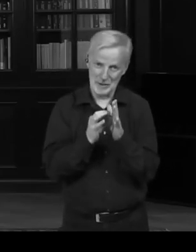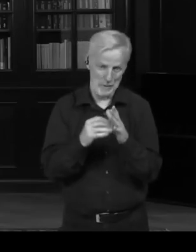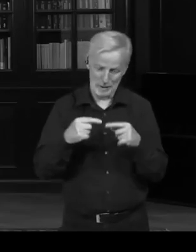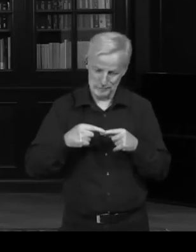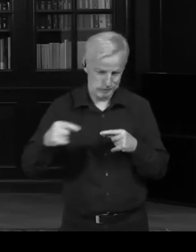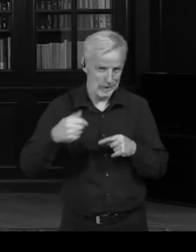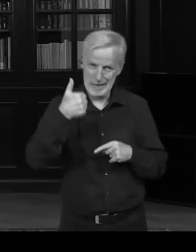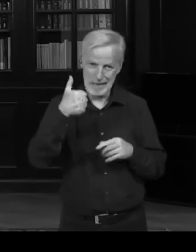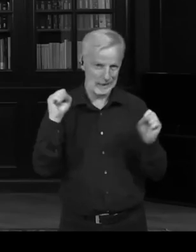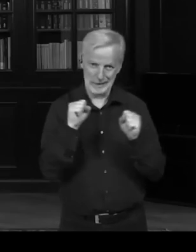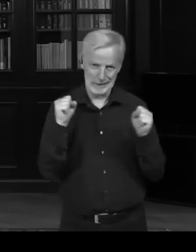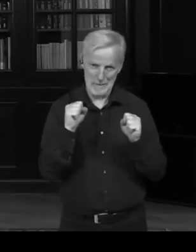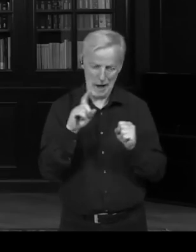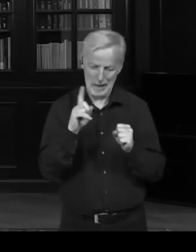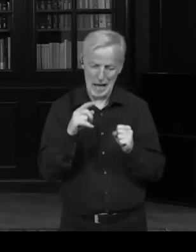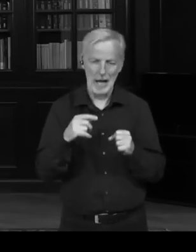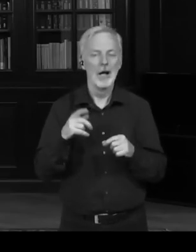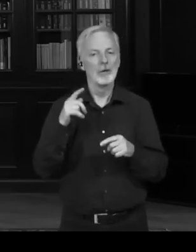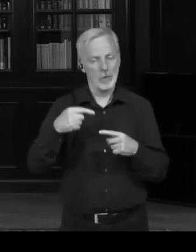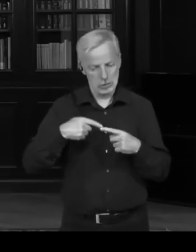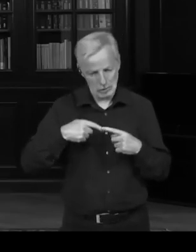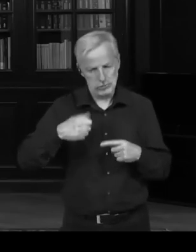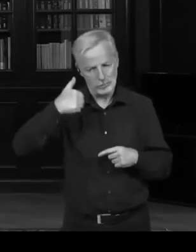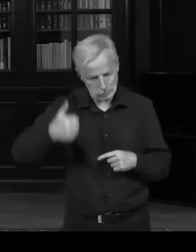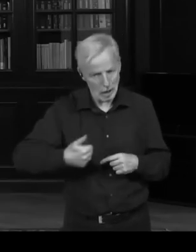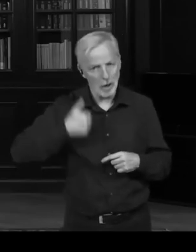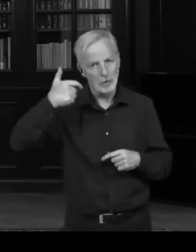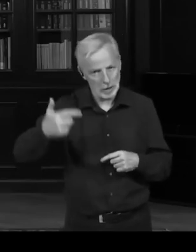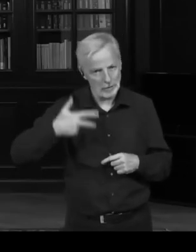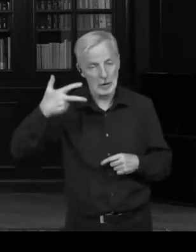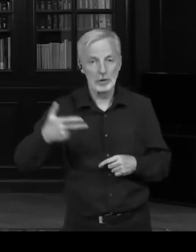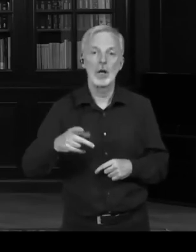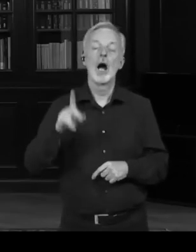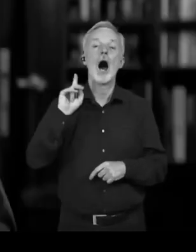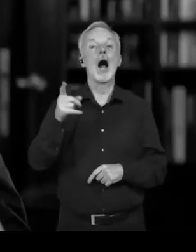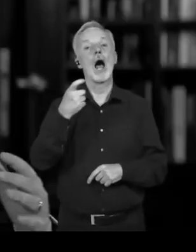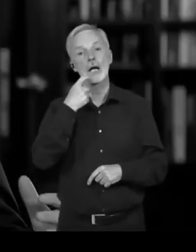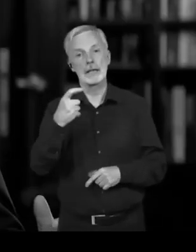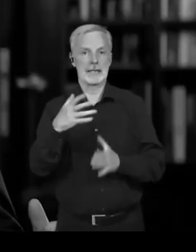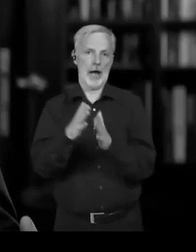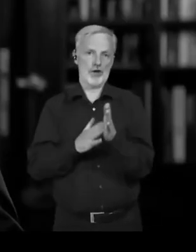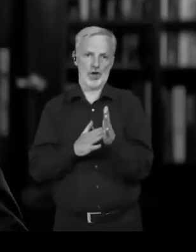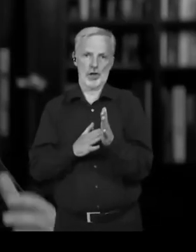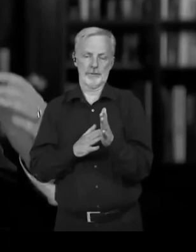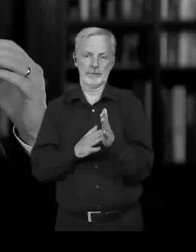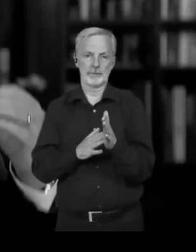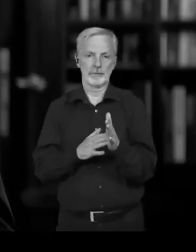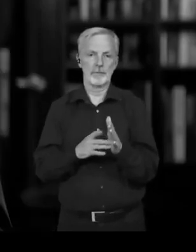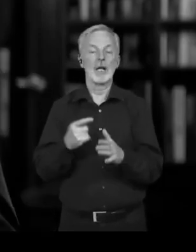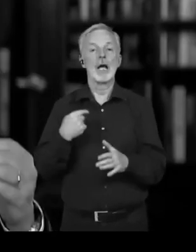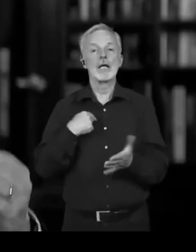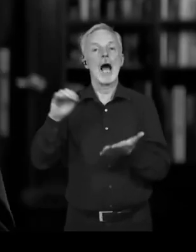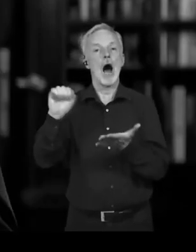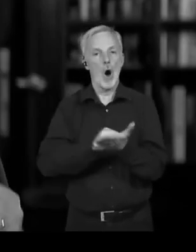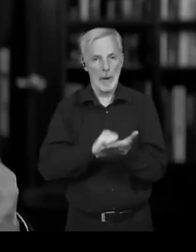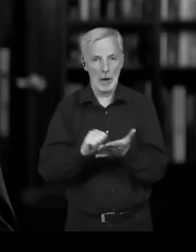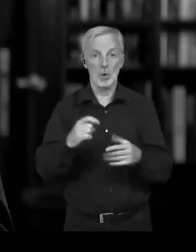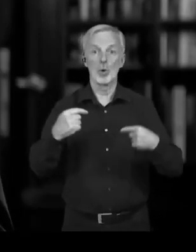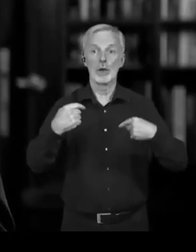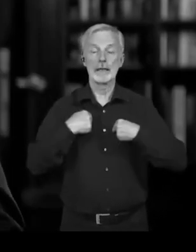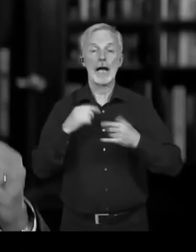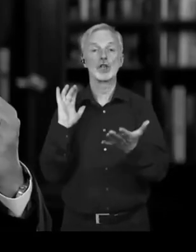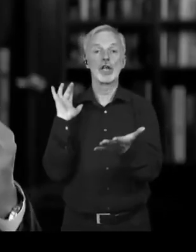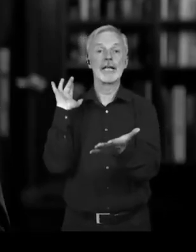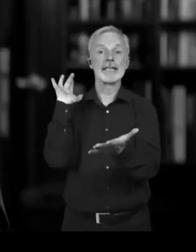Heštek, jako by ho to vůbec nikdy zajímal. Každopádně, já si myslím, že pan Fiela by měl být okamžitě sesazen a